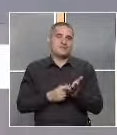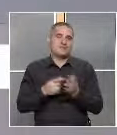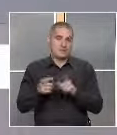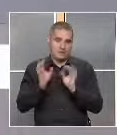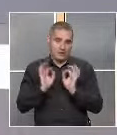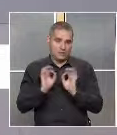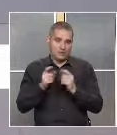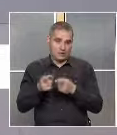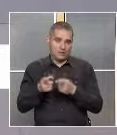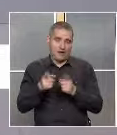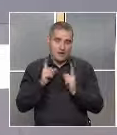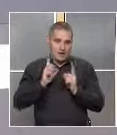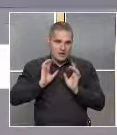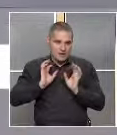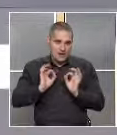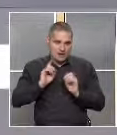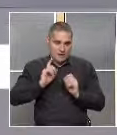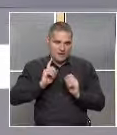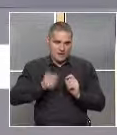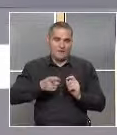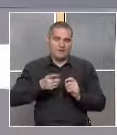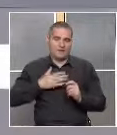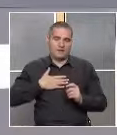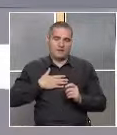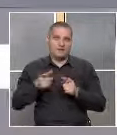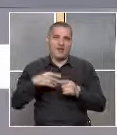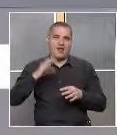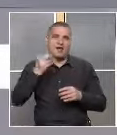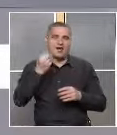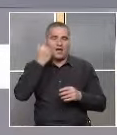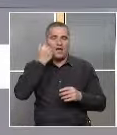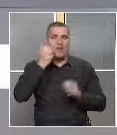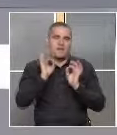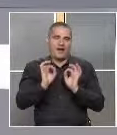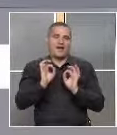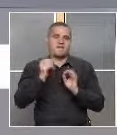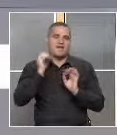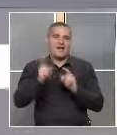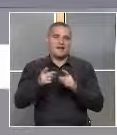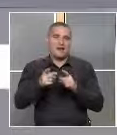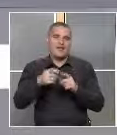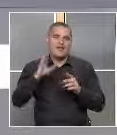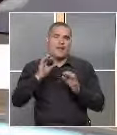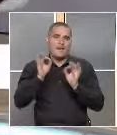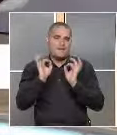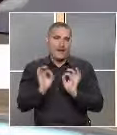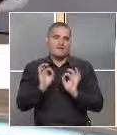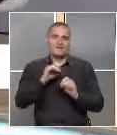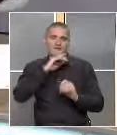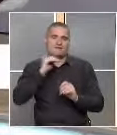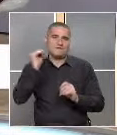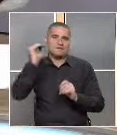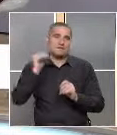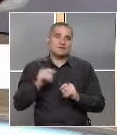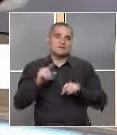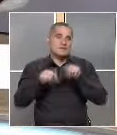правилно ли е това? Така ли трябва да бъде? Това ли е най-подходящата, най-правилната възраст? Зависи